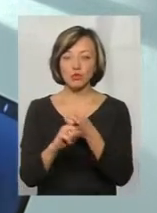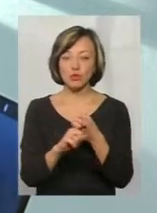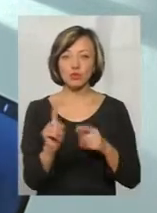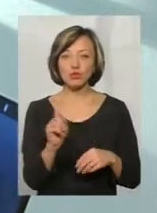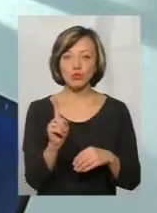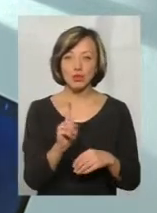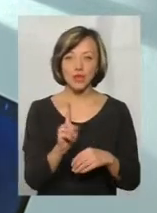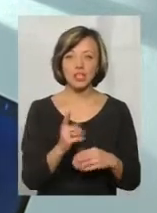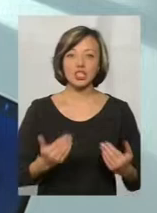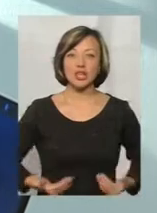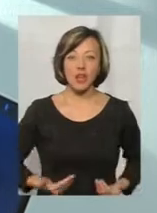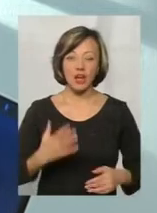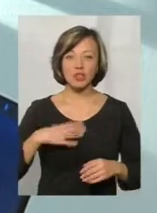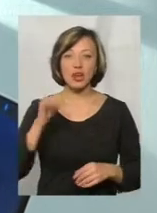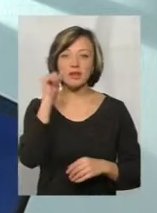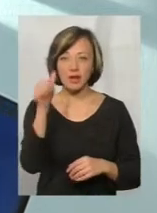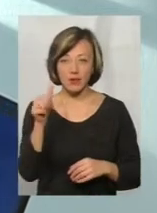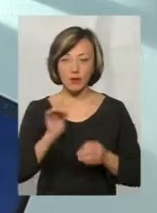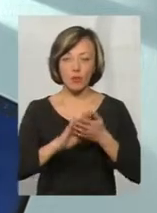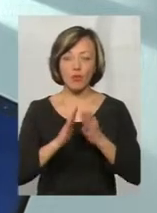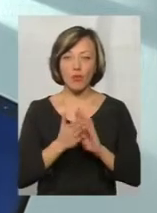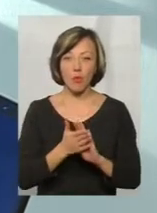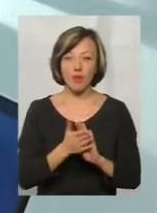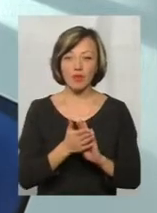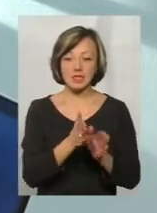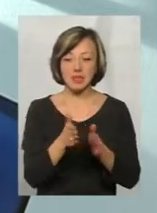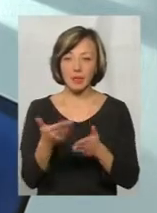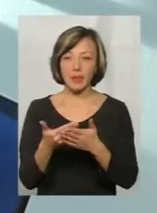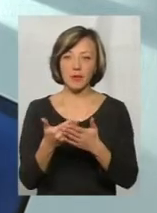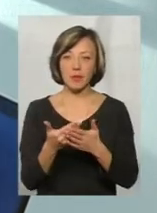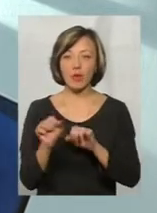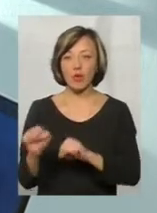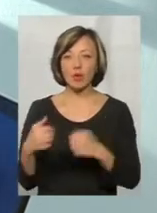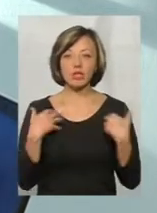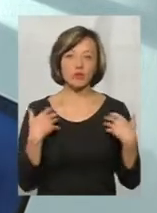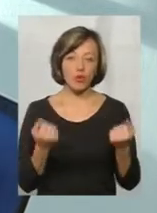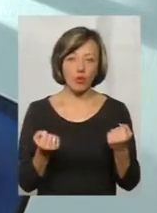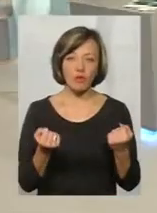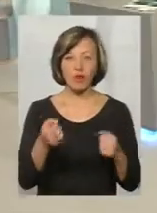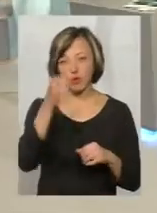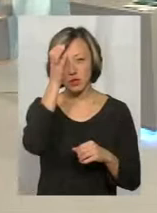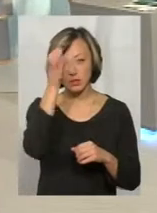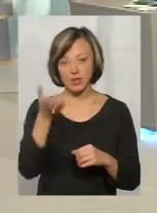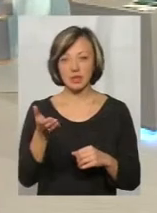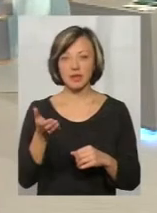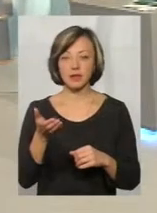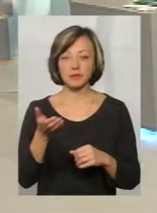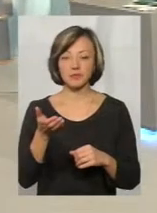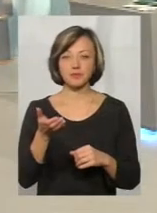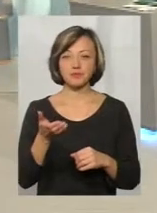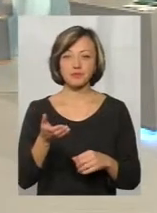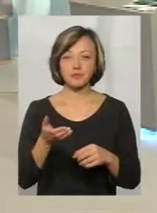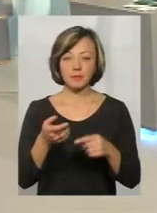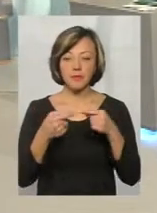тим, що те життя, яке чекає їх завтра, і ті умови системні, наприклад, в охороні здоров'я, в освіті, в